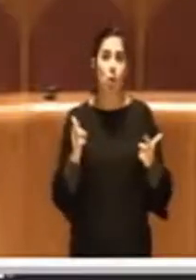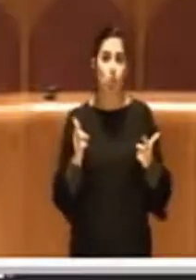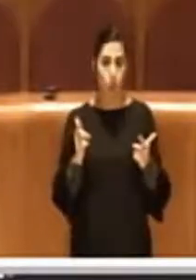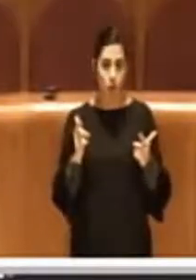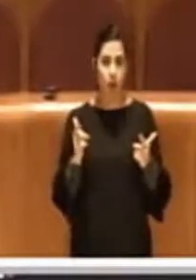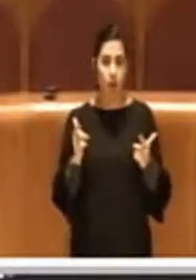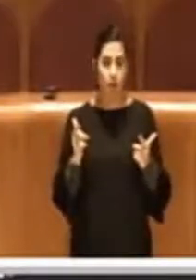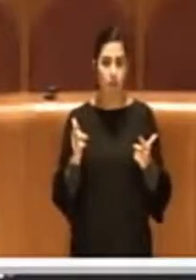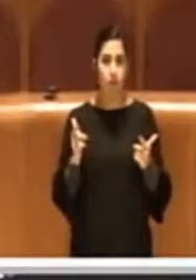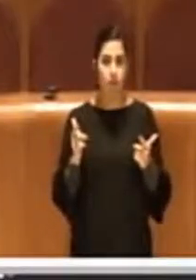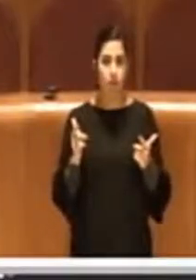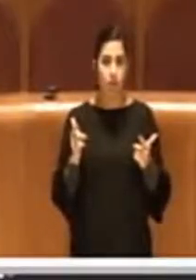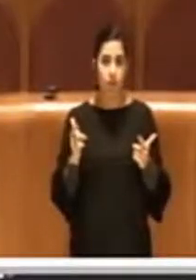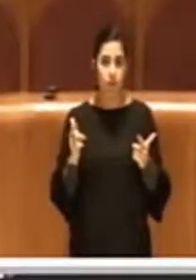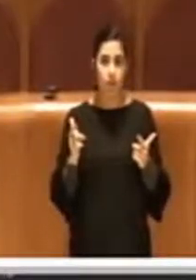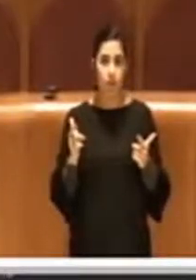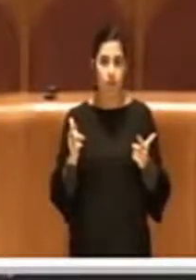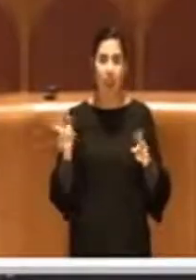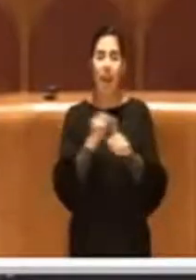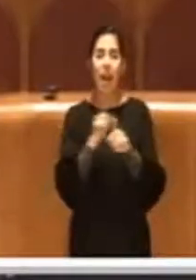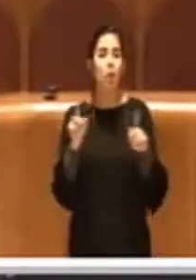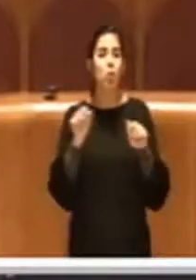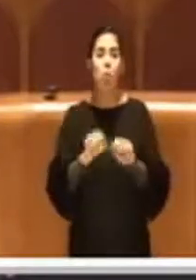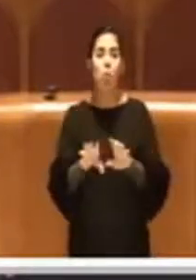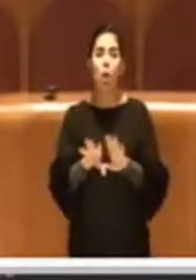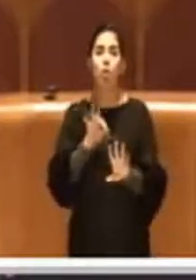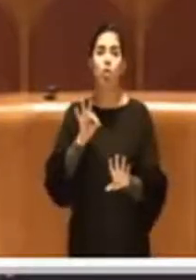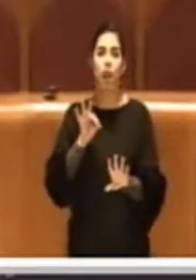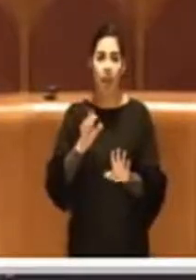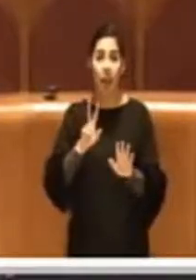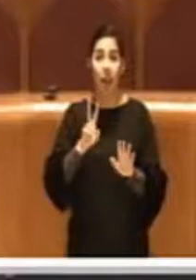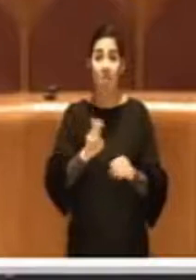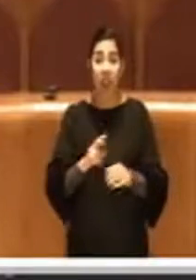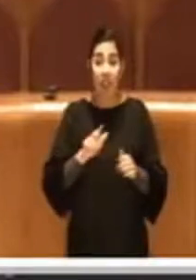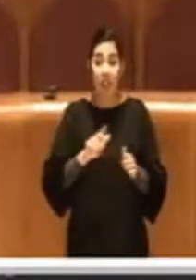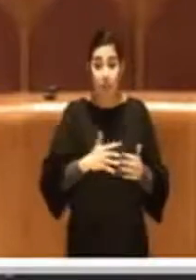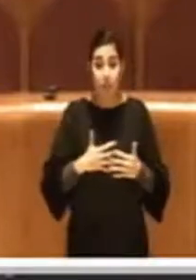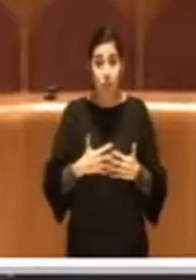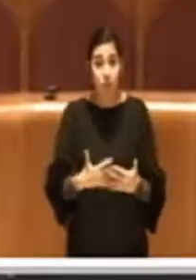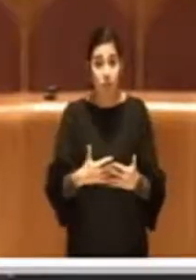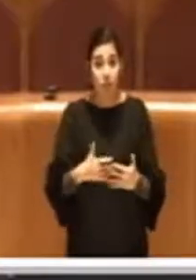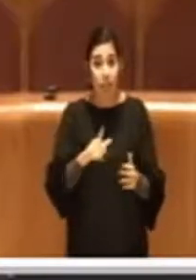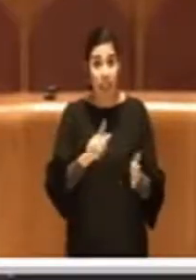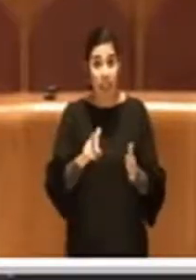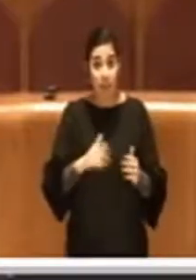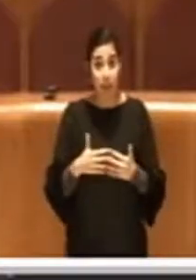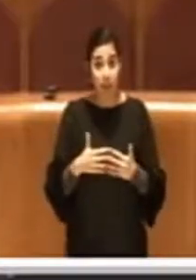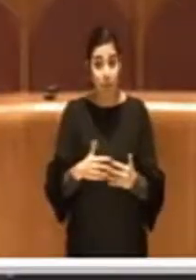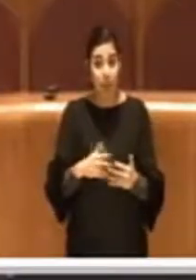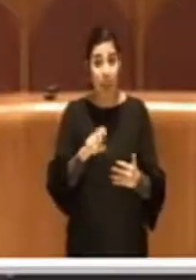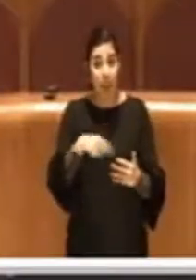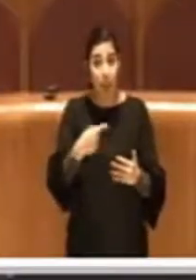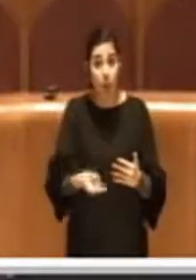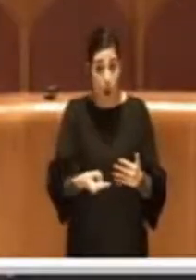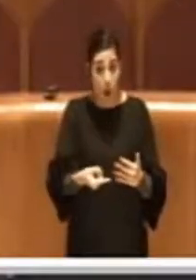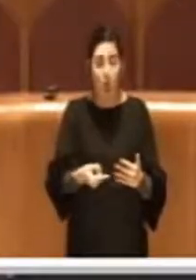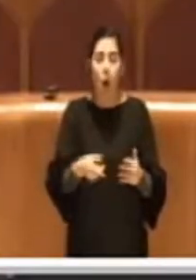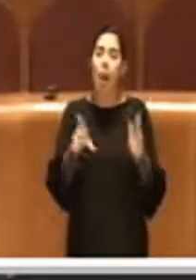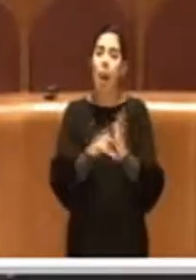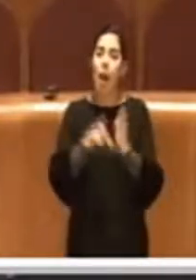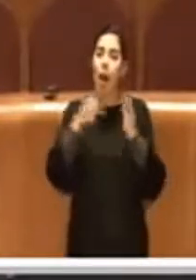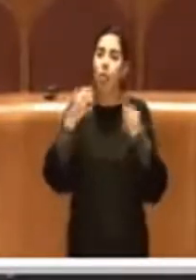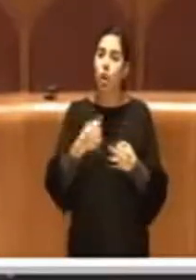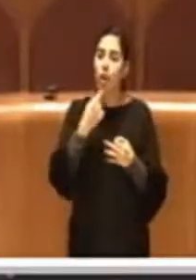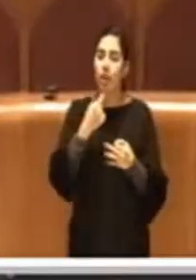l'ha più e non ce l'ha più nessuno, perché per legge quel prodotto abortivo deve essere